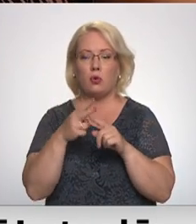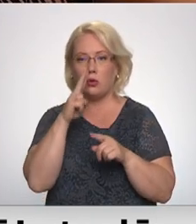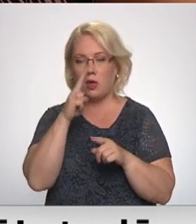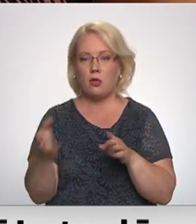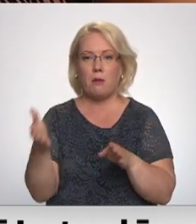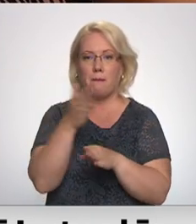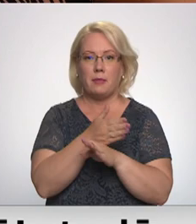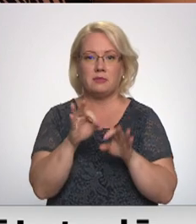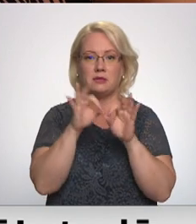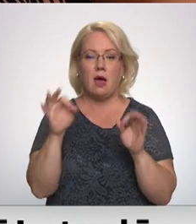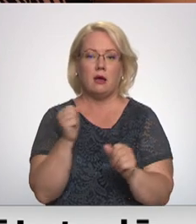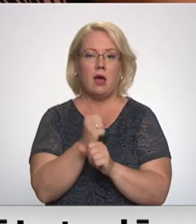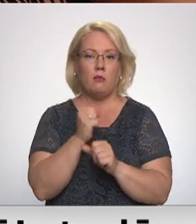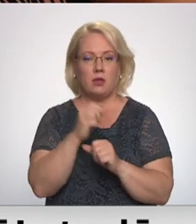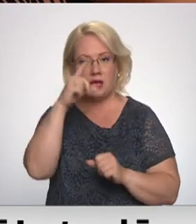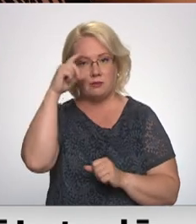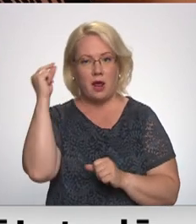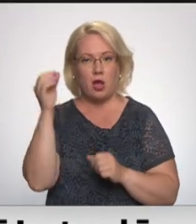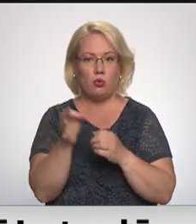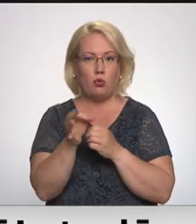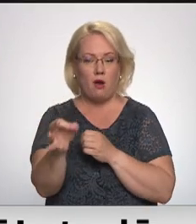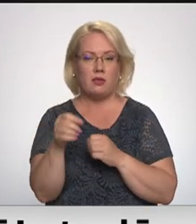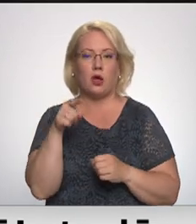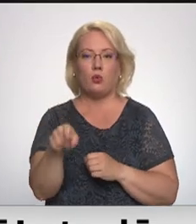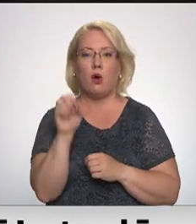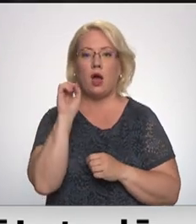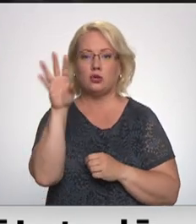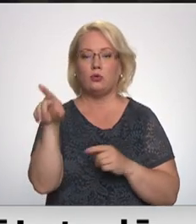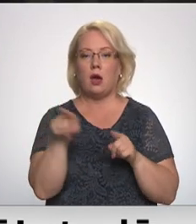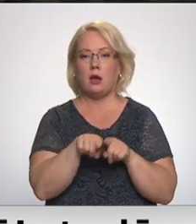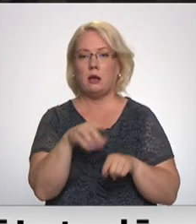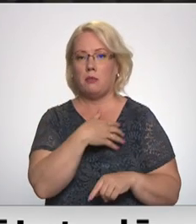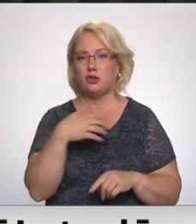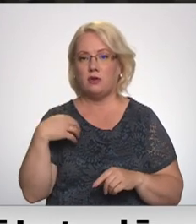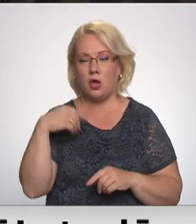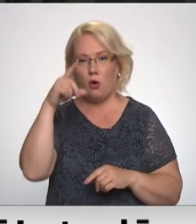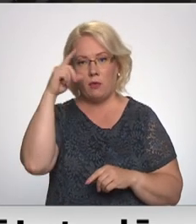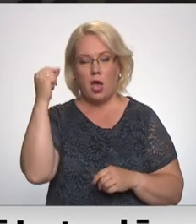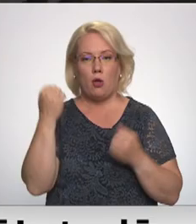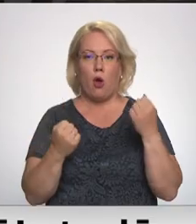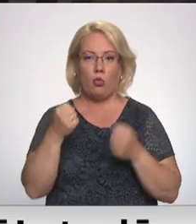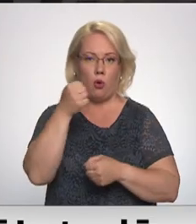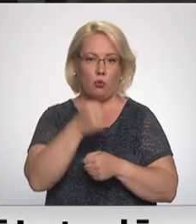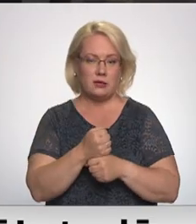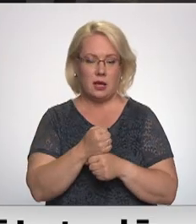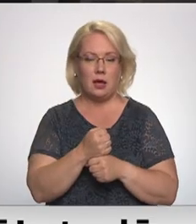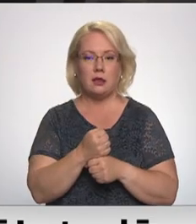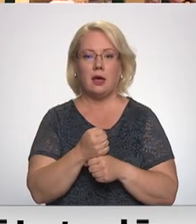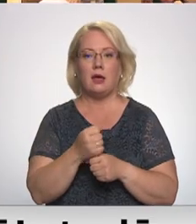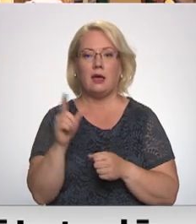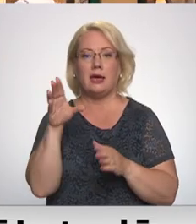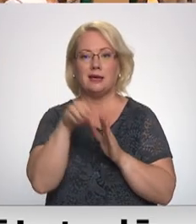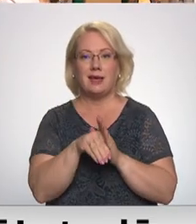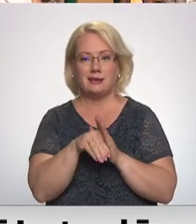darboties preiļu novadā. Tā tikusi nosūtīta arī pašvaldībai un preiļu autostai. Iesaistītās puses gan